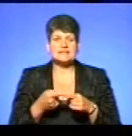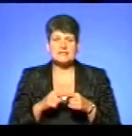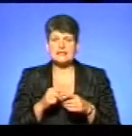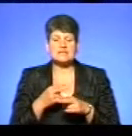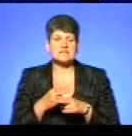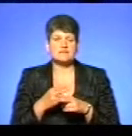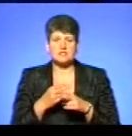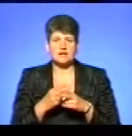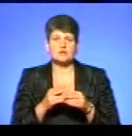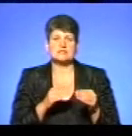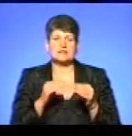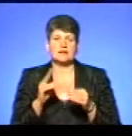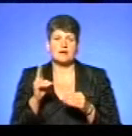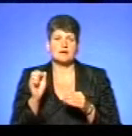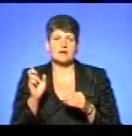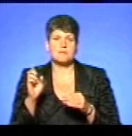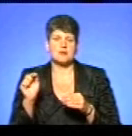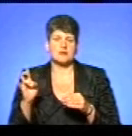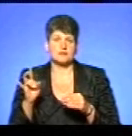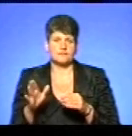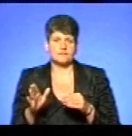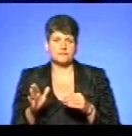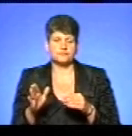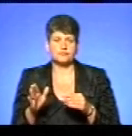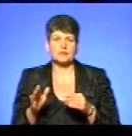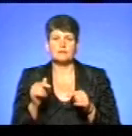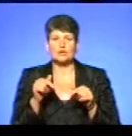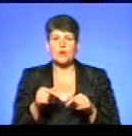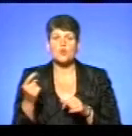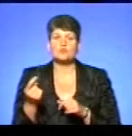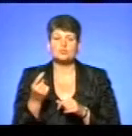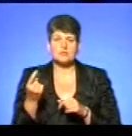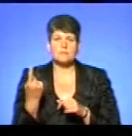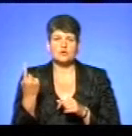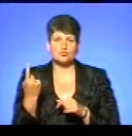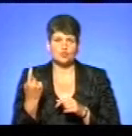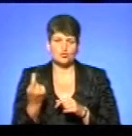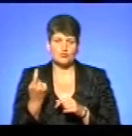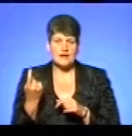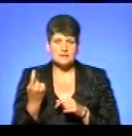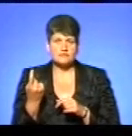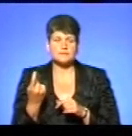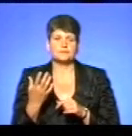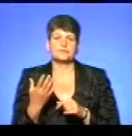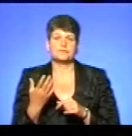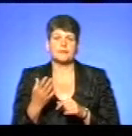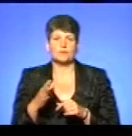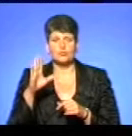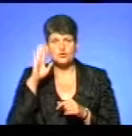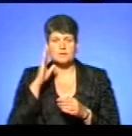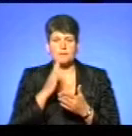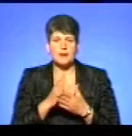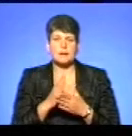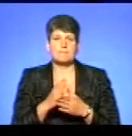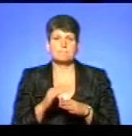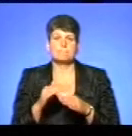заселені кабанами інших територій. Значить, по тих господарствах. В першому господарстві, значить, чоловік має пелораму,